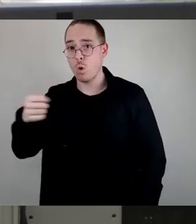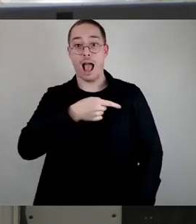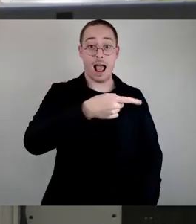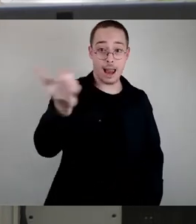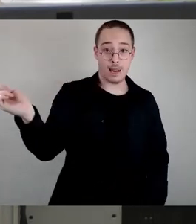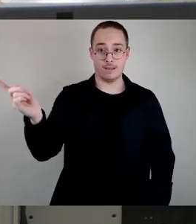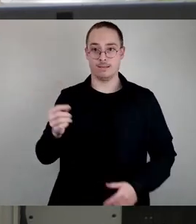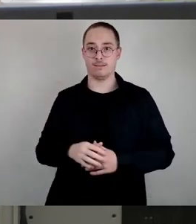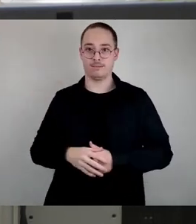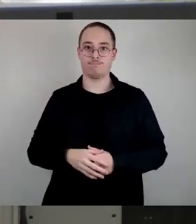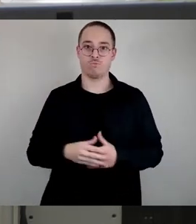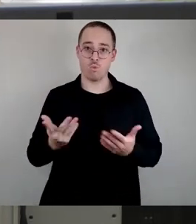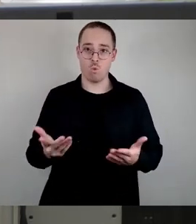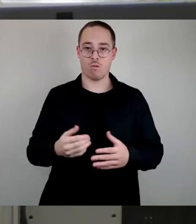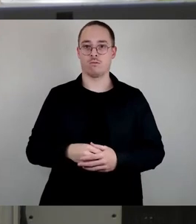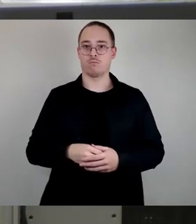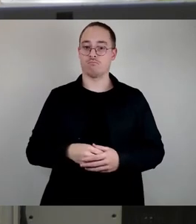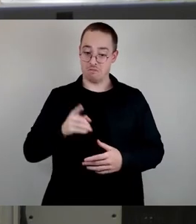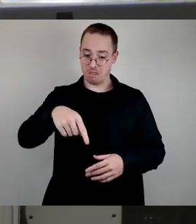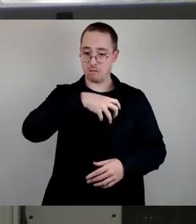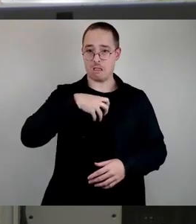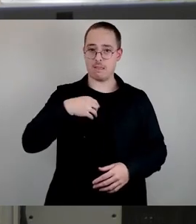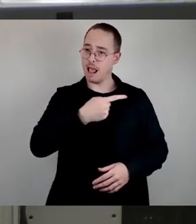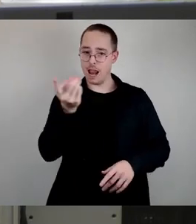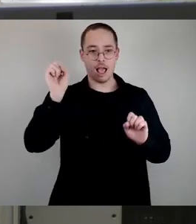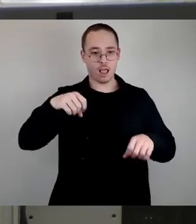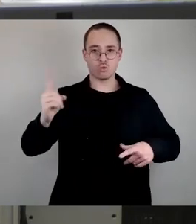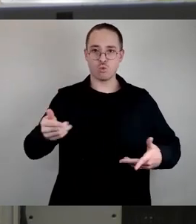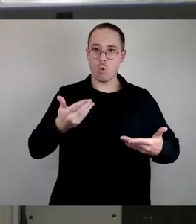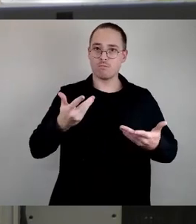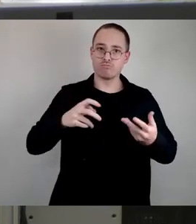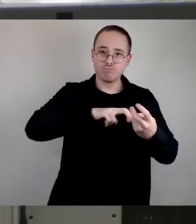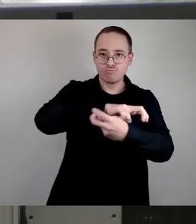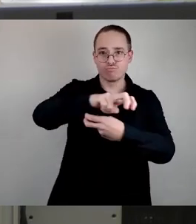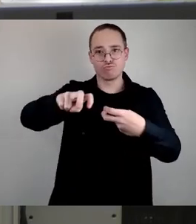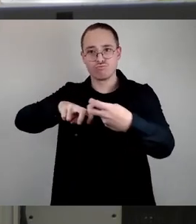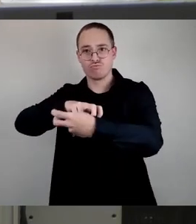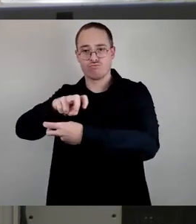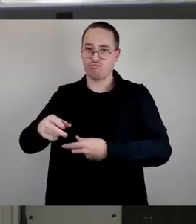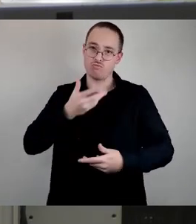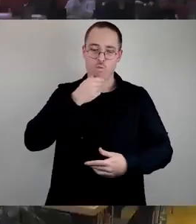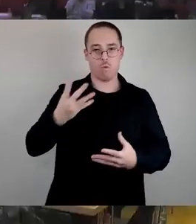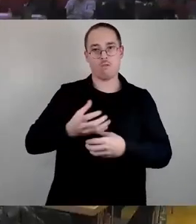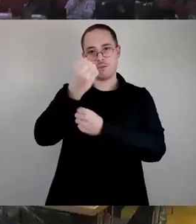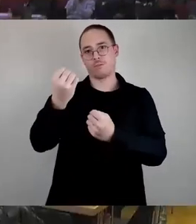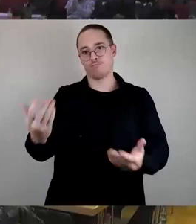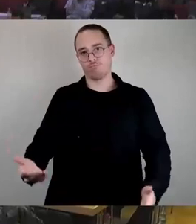so miteinander auch in dieser Stadt umgehen, dann ist, glaube ich, sehr, sehr viel gewonnen. Danke.